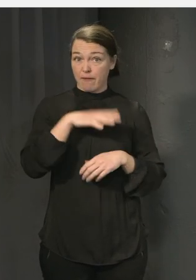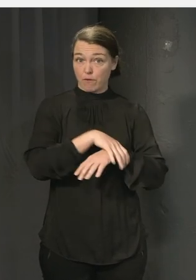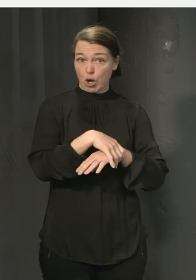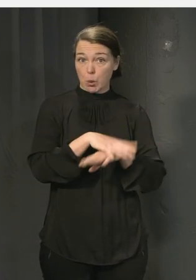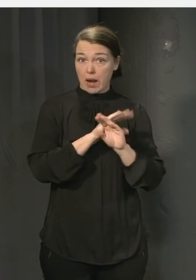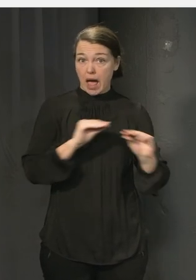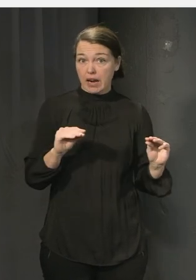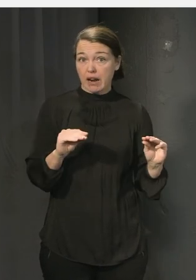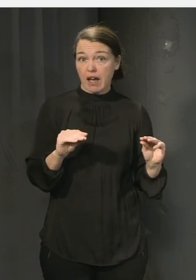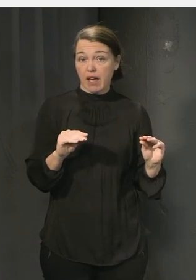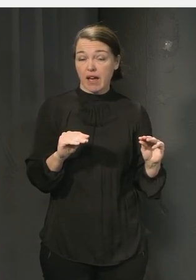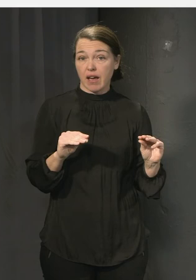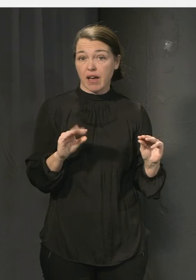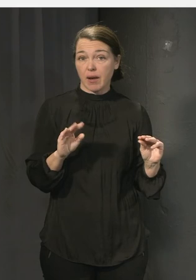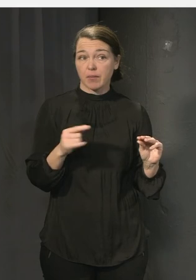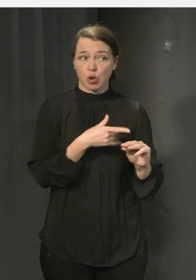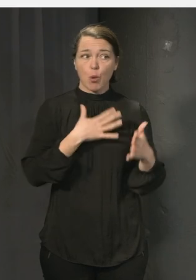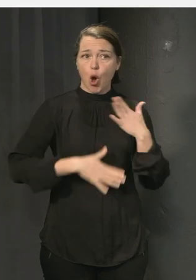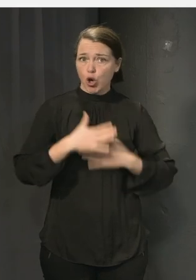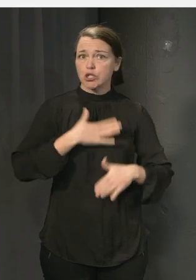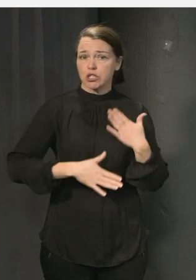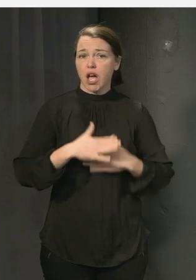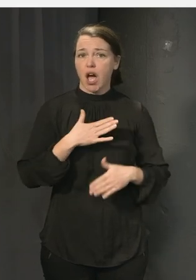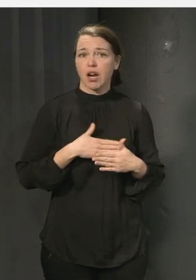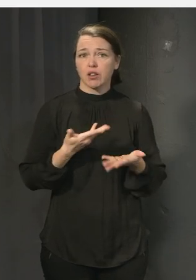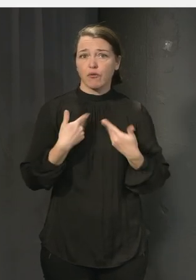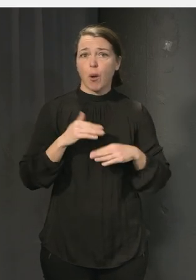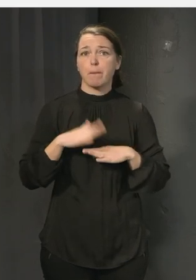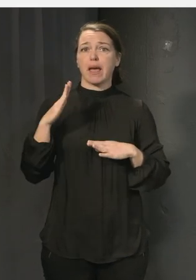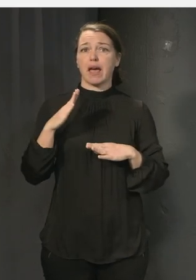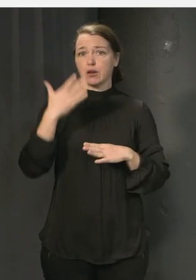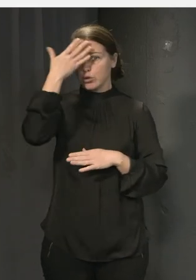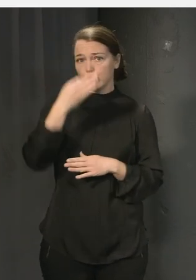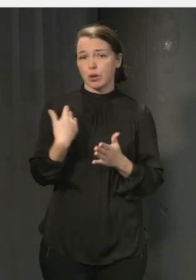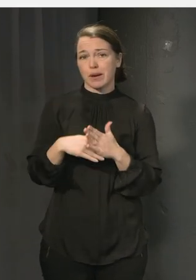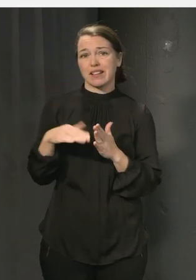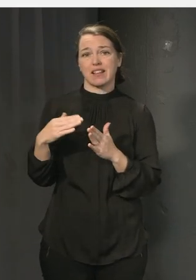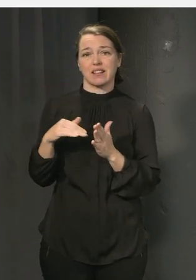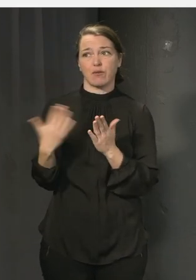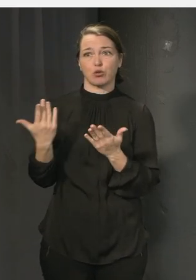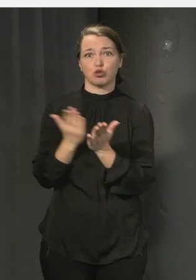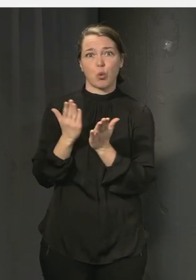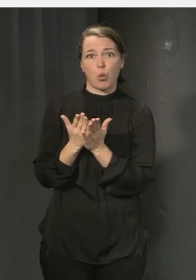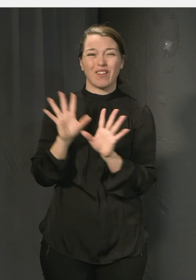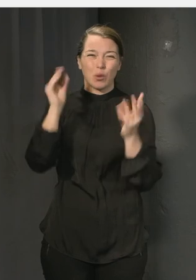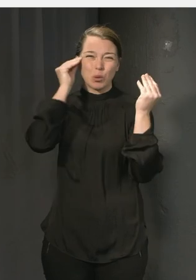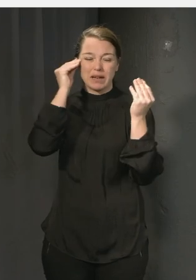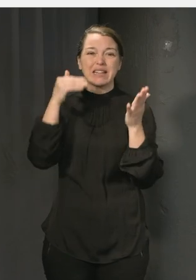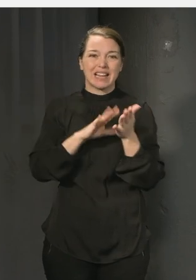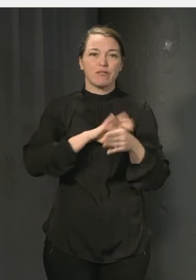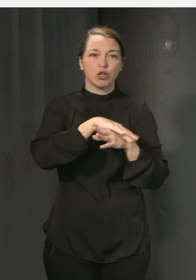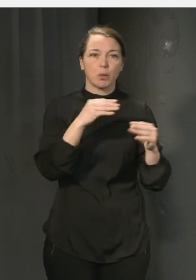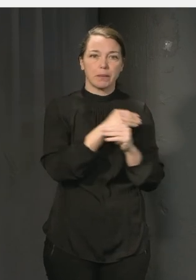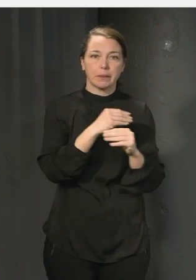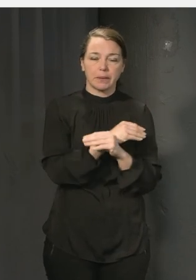förskollärare önskar ju att de skulle blivit bättre rustade när de får sin behörighet alltså under utbildning och